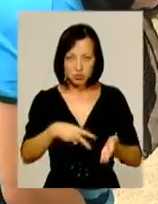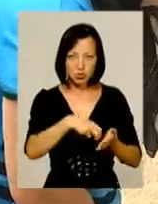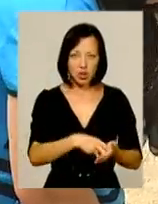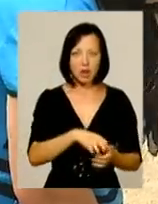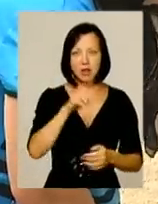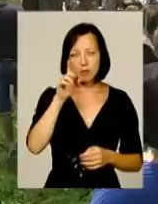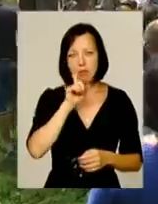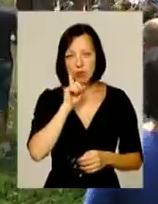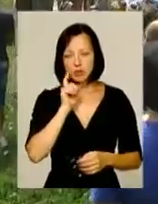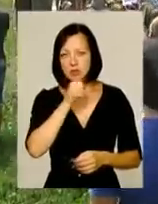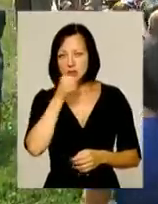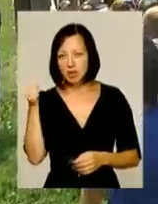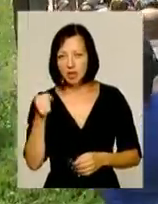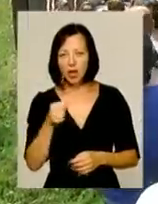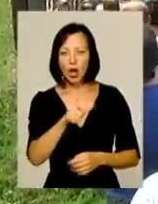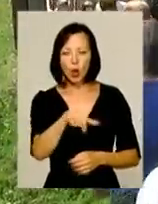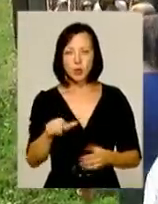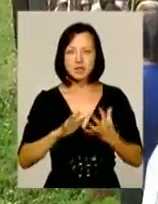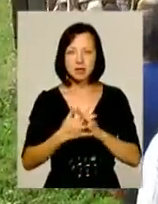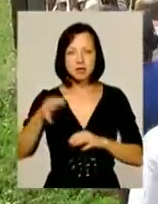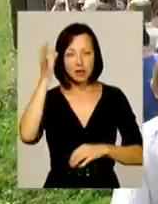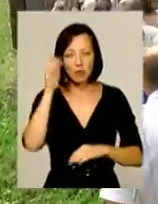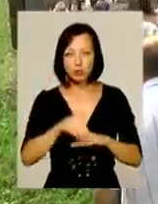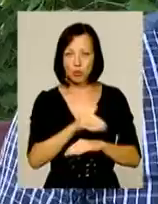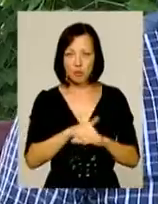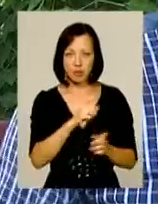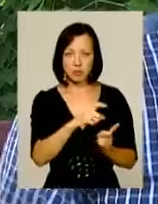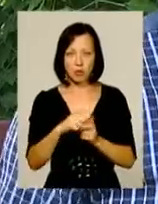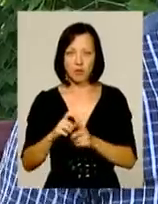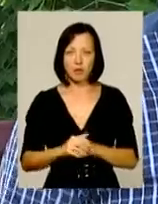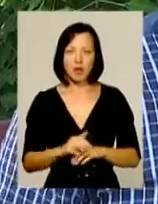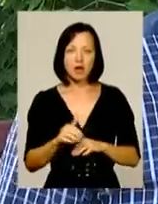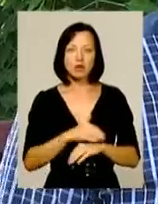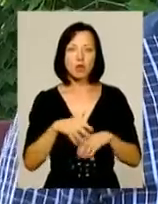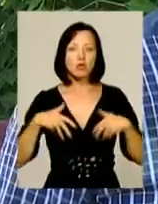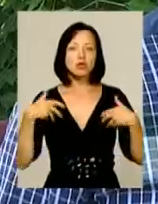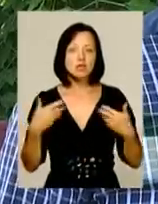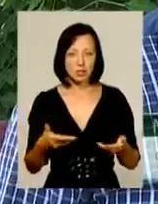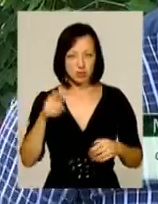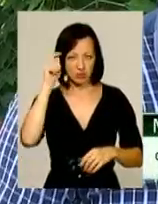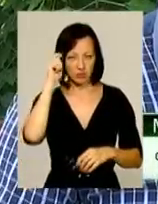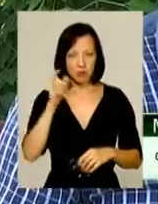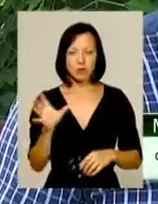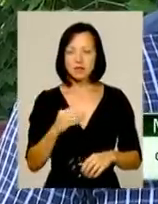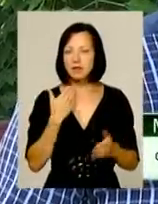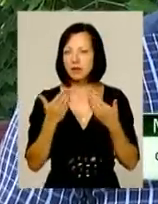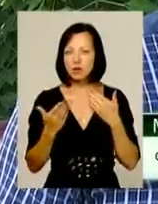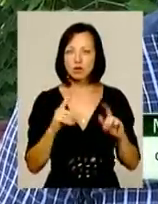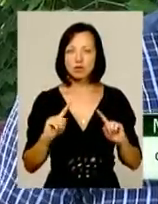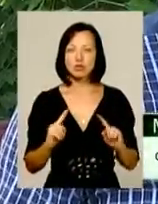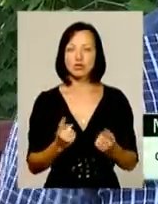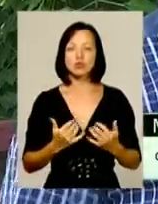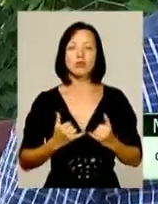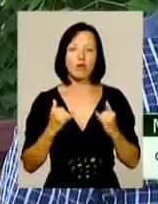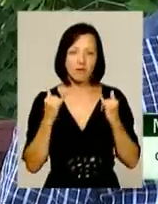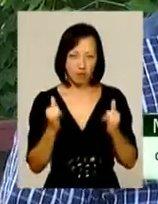молоді, і старі. Односельці згадують романа лише добрим словом. Доброжичливий. До всіх відносився дуже з